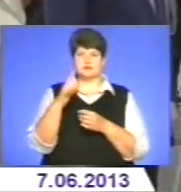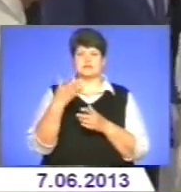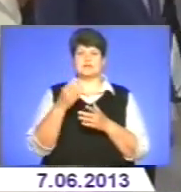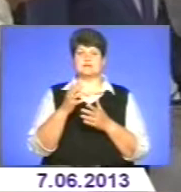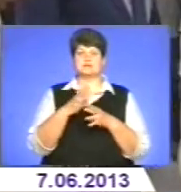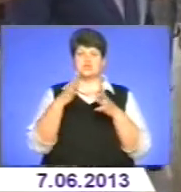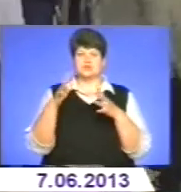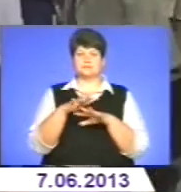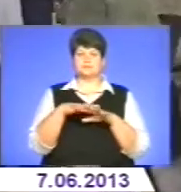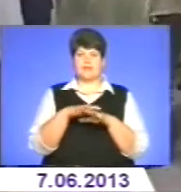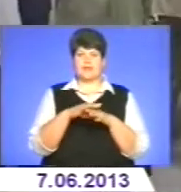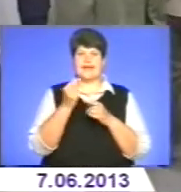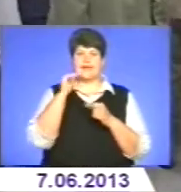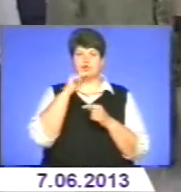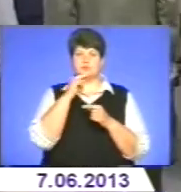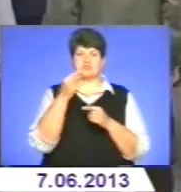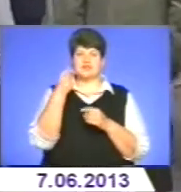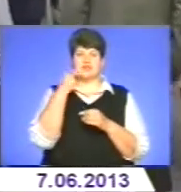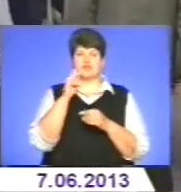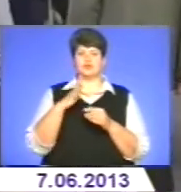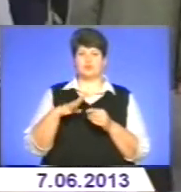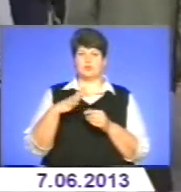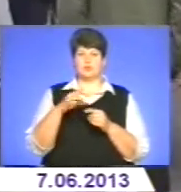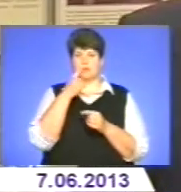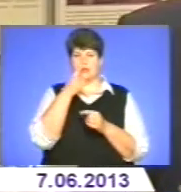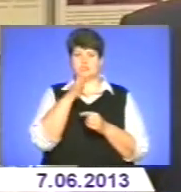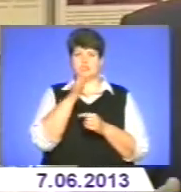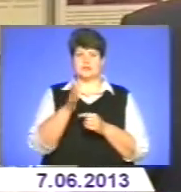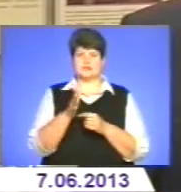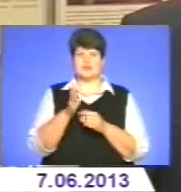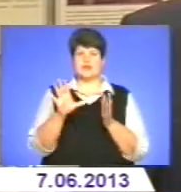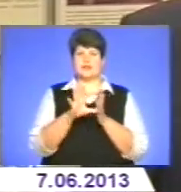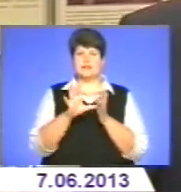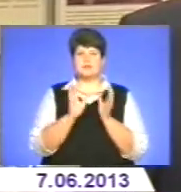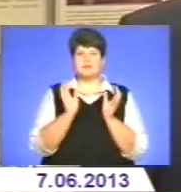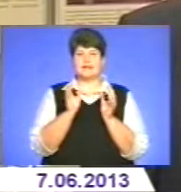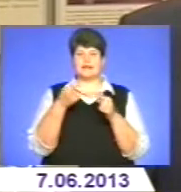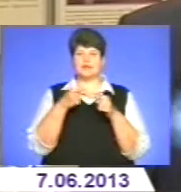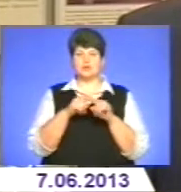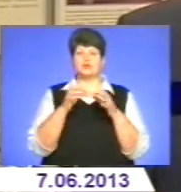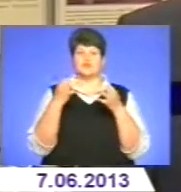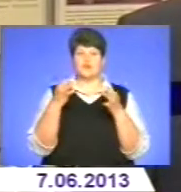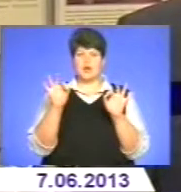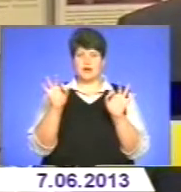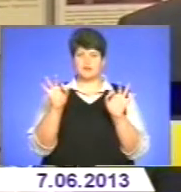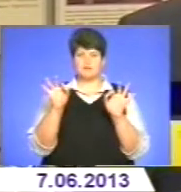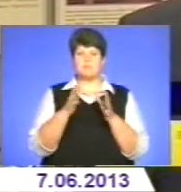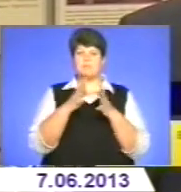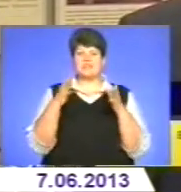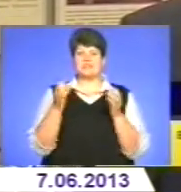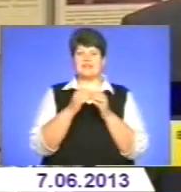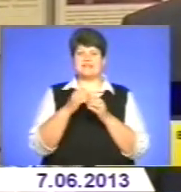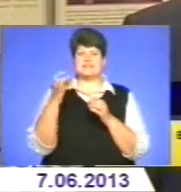Втім, економічний ефект від ламп нового покоління очікують вже найближчим часом. Енергозберігаючі технології дозволяють більше, ніж в 10